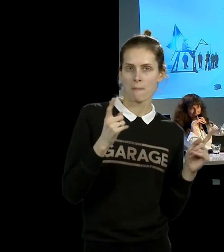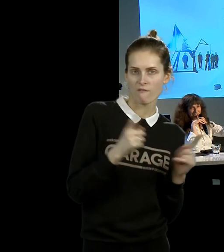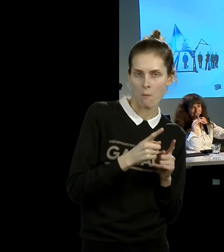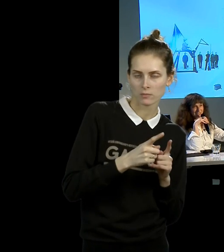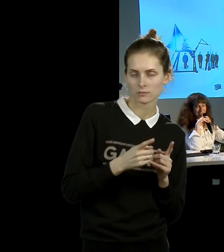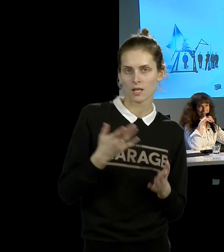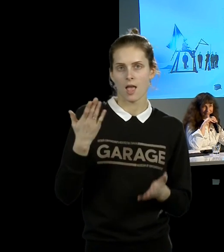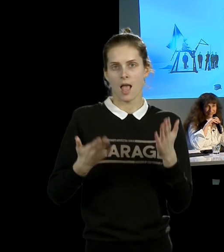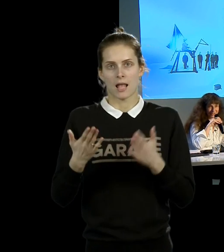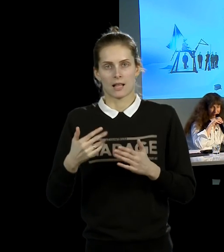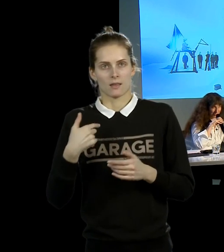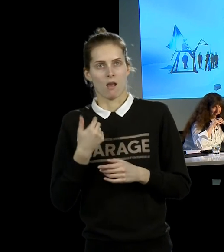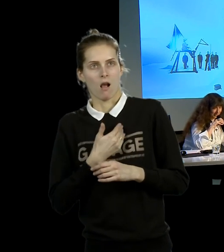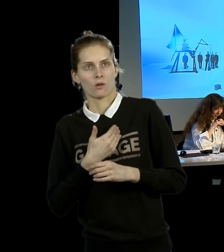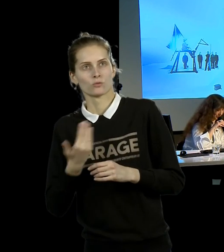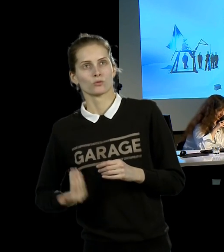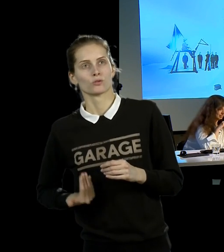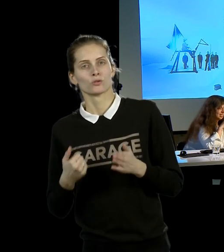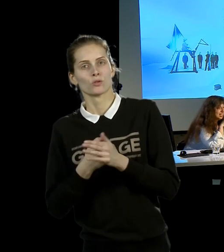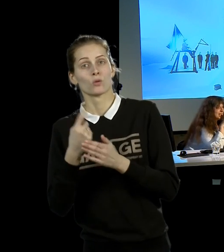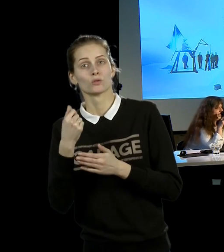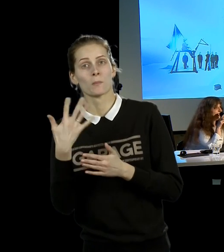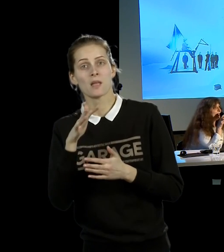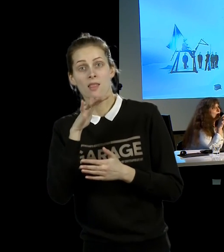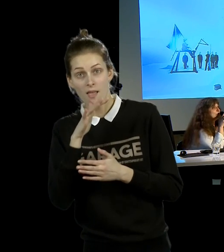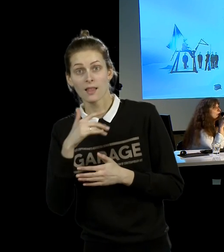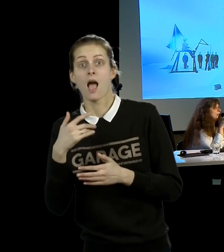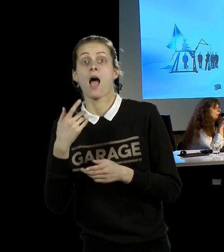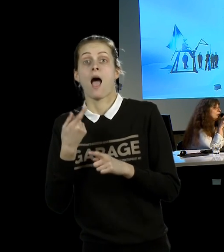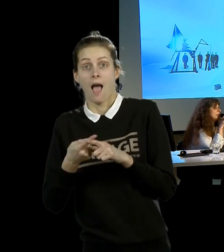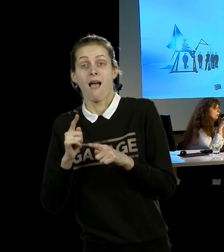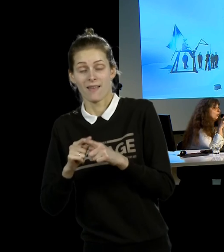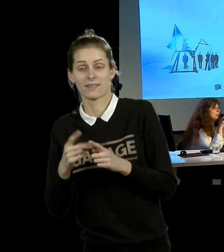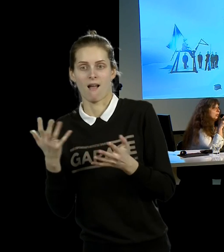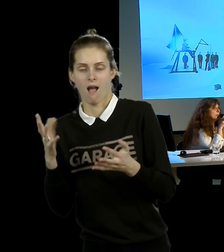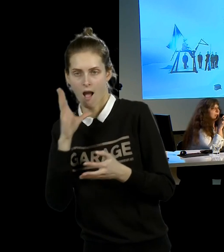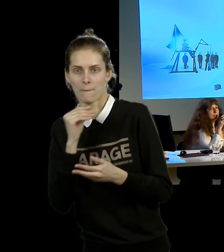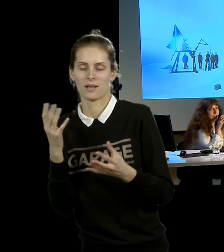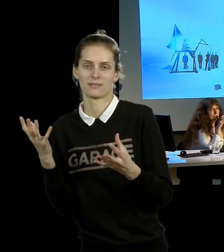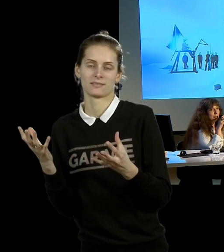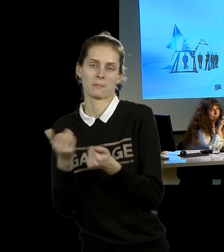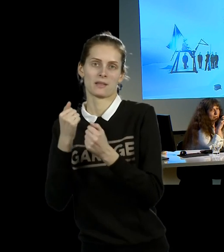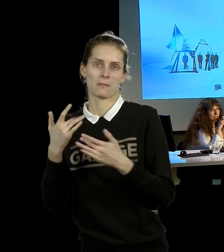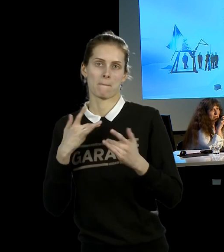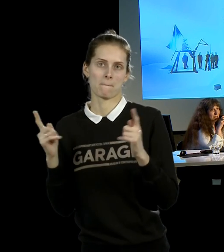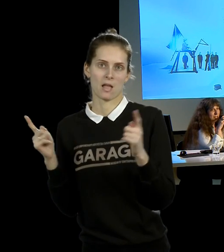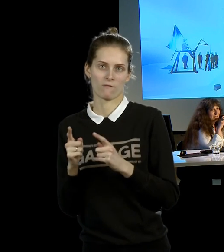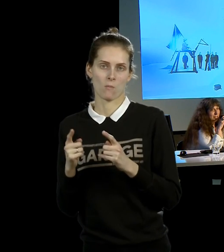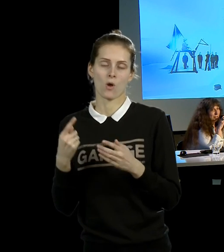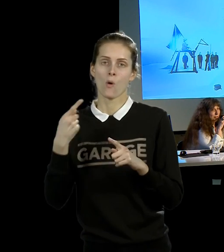Она должна дожить до 150 лет, чтобы это продолжалось. И такая же прекрасная история, как она придумывает себе сценарий похорон.